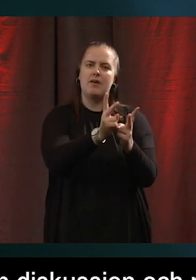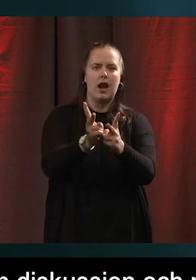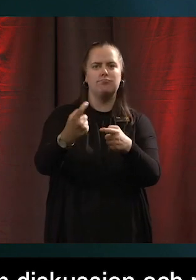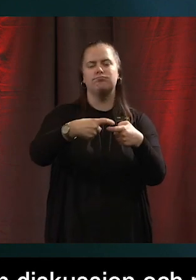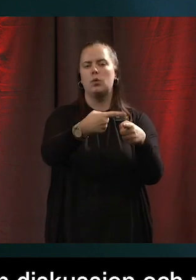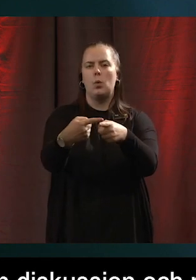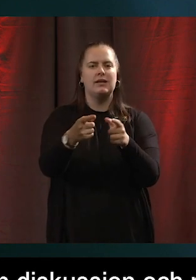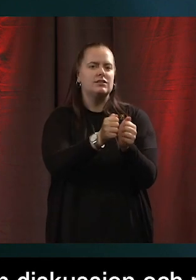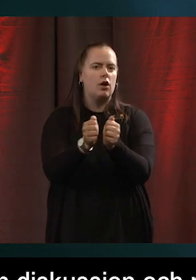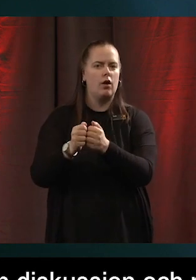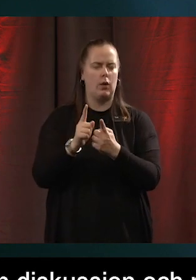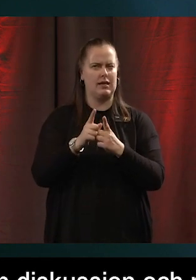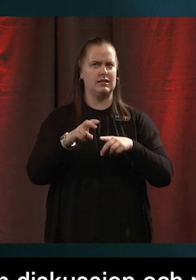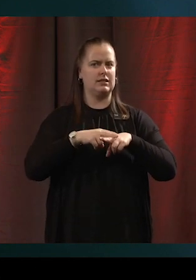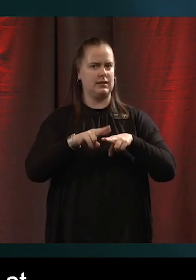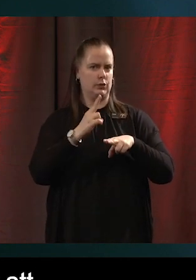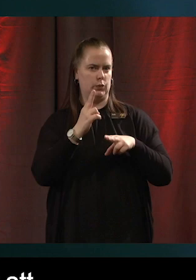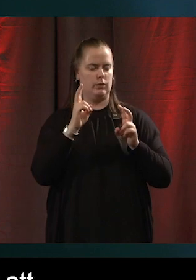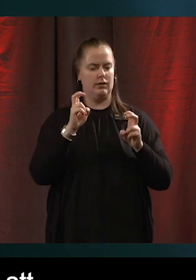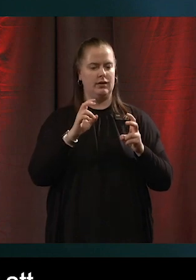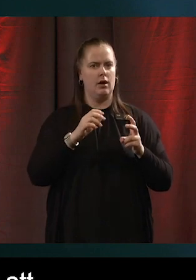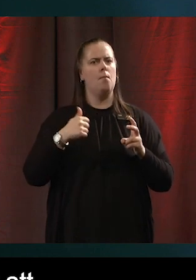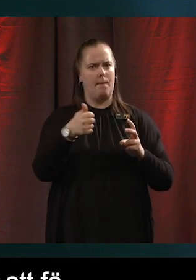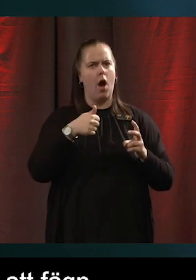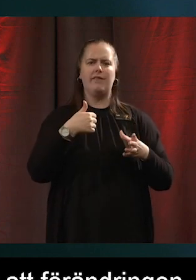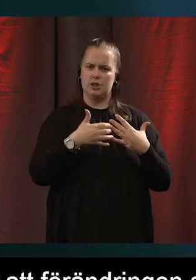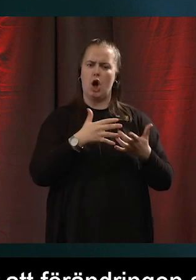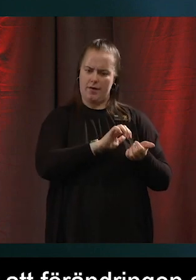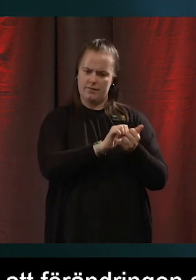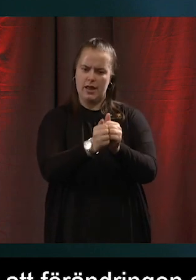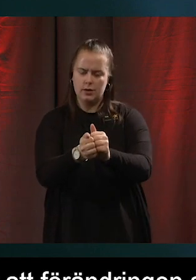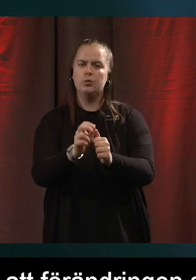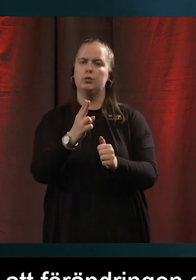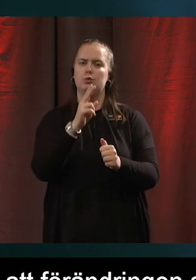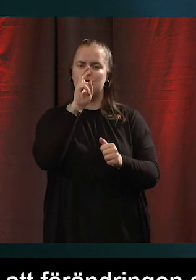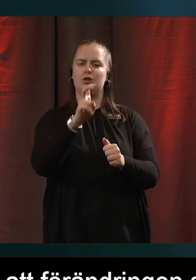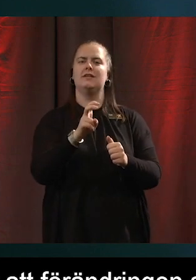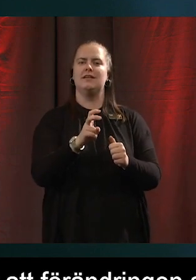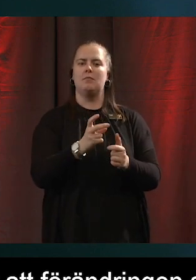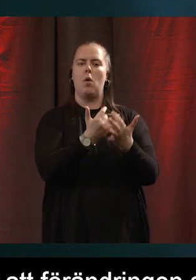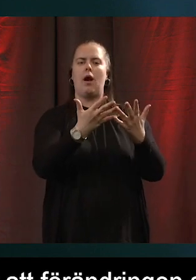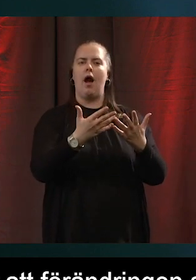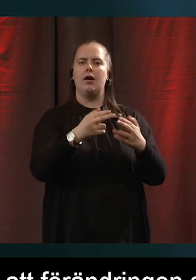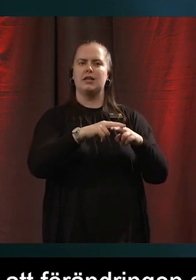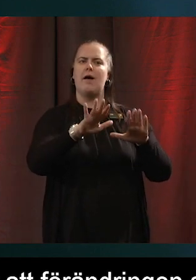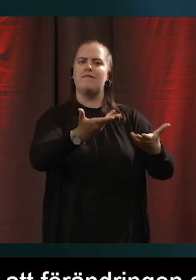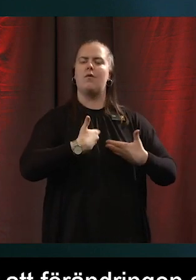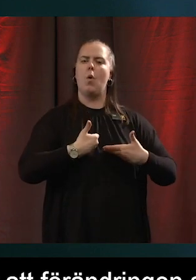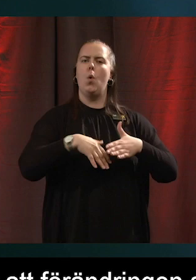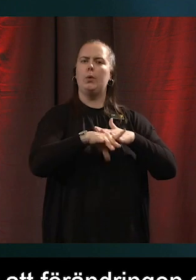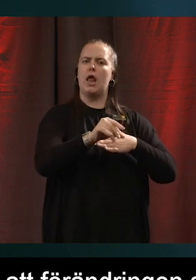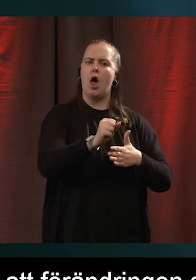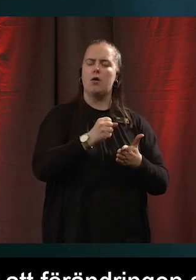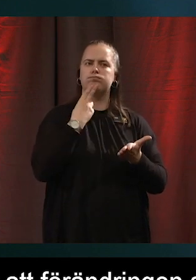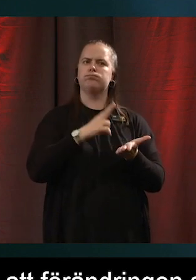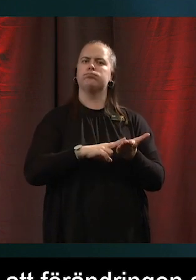känner väl kanske att den här förändringen som man då tycker behövs göras, nu finns det lite mer underlag för att göra den. Så att stort beröm